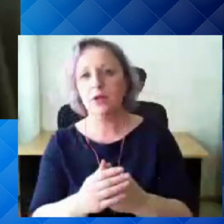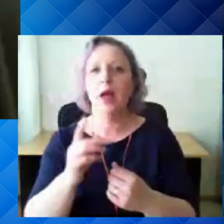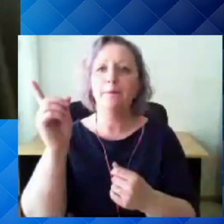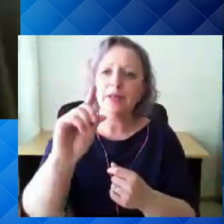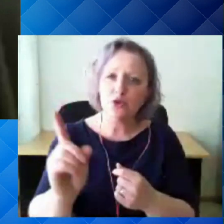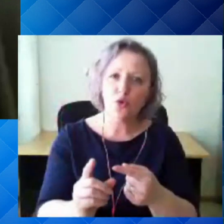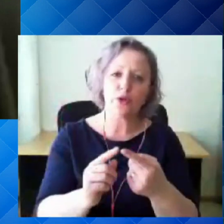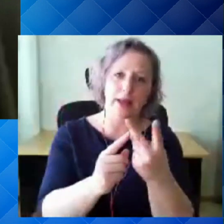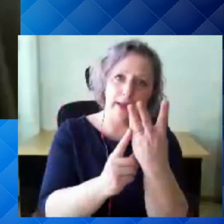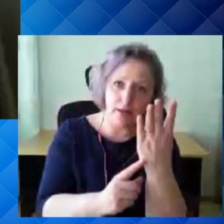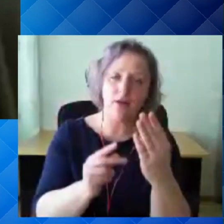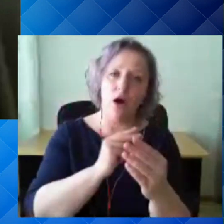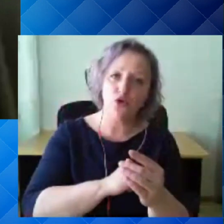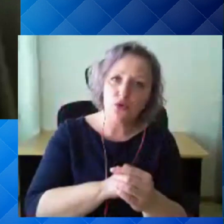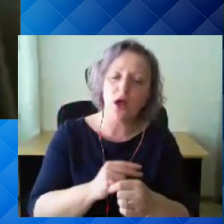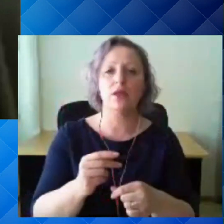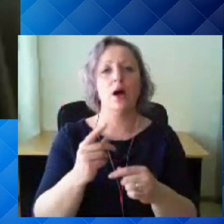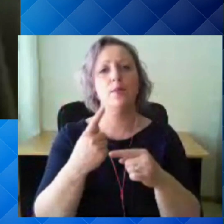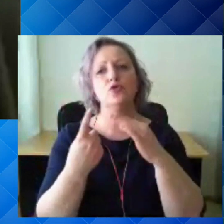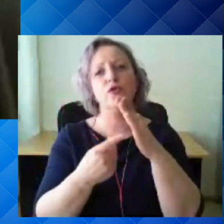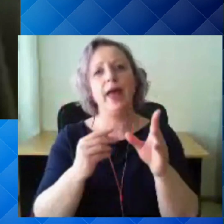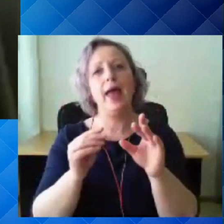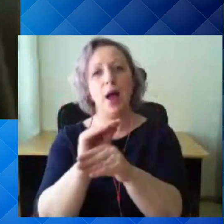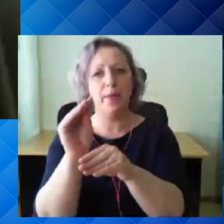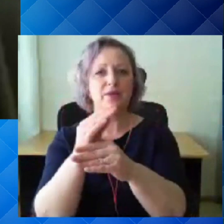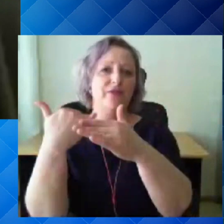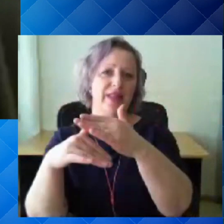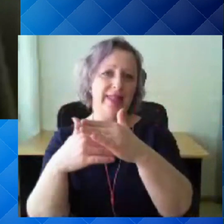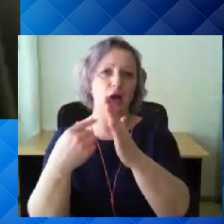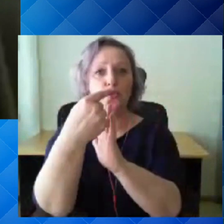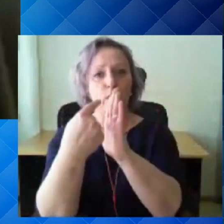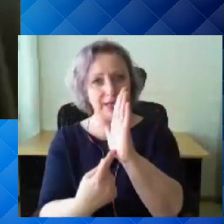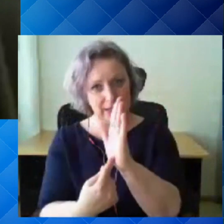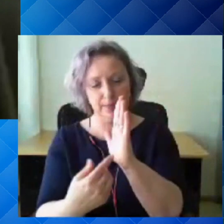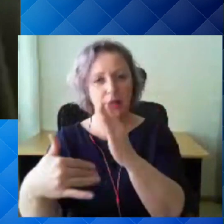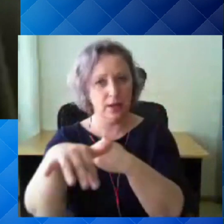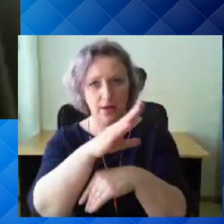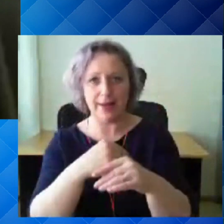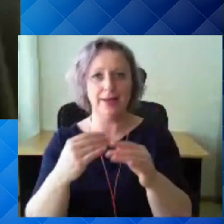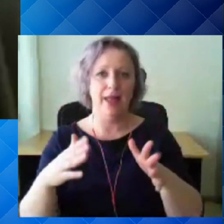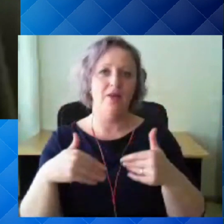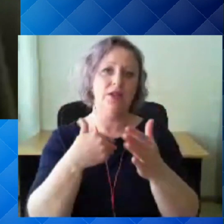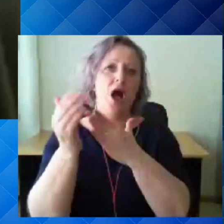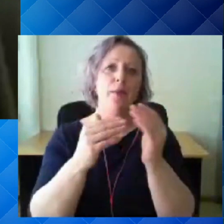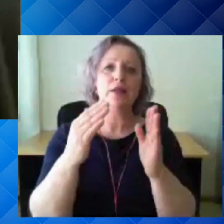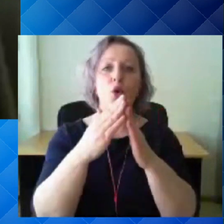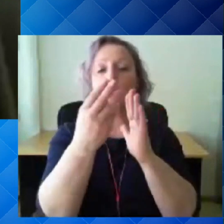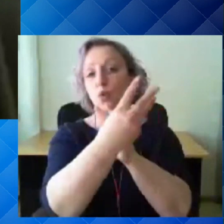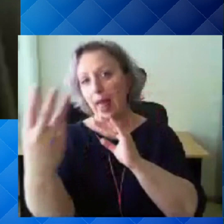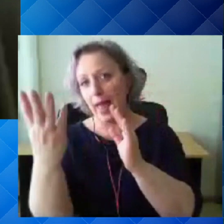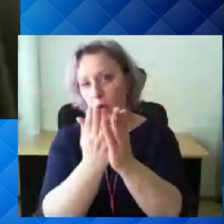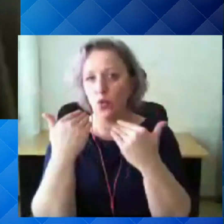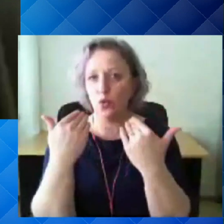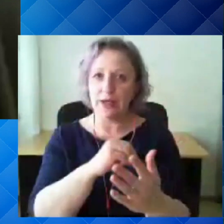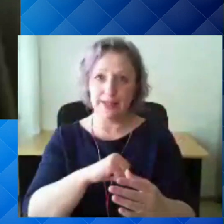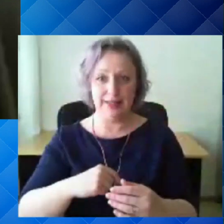Ja samamoodi on ka õpetlikud videojuhis, et tervise ameti kodulehel, kuidas seda proovi endalt võtta, et kõik oleks